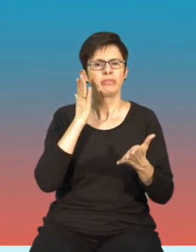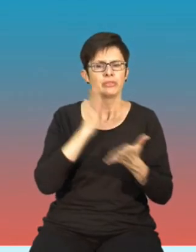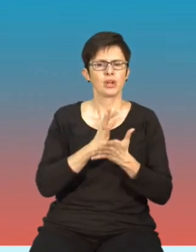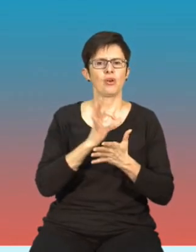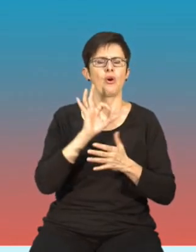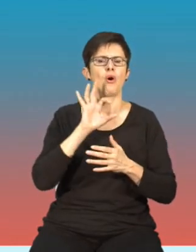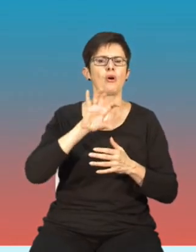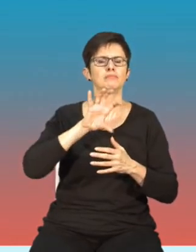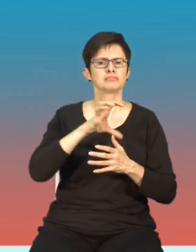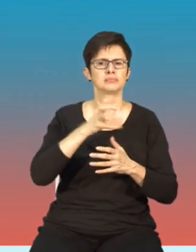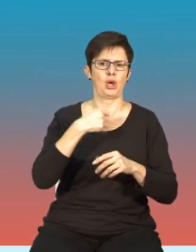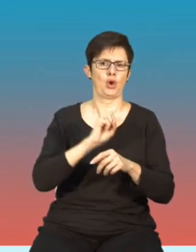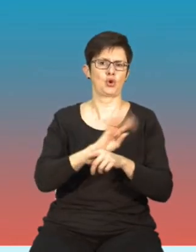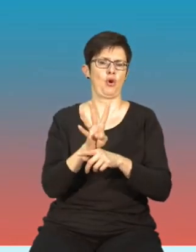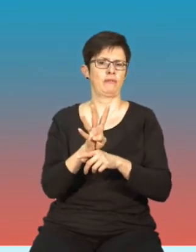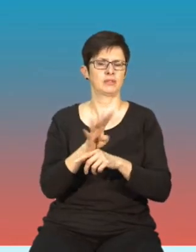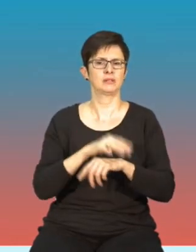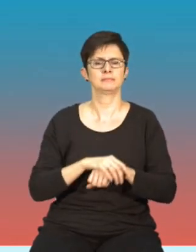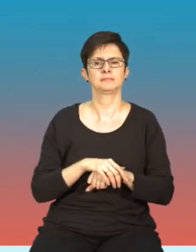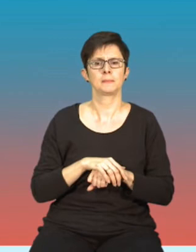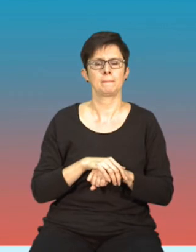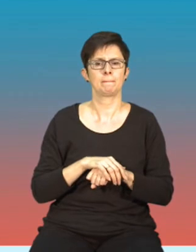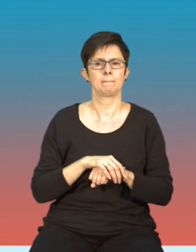pandemii COVID-19.